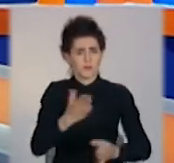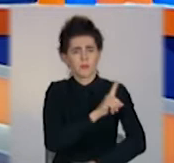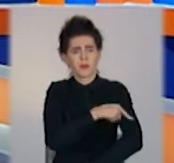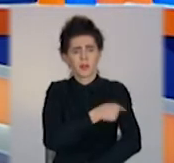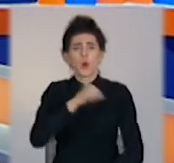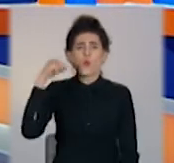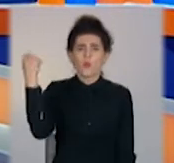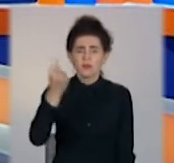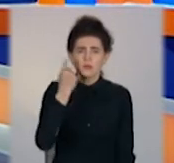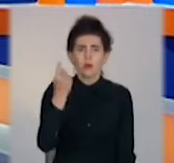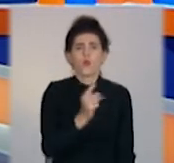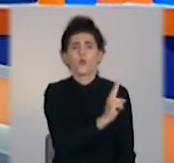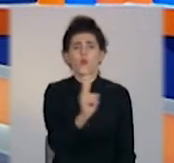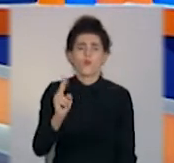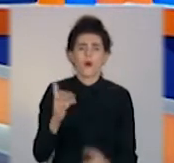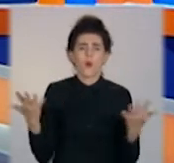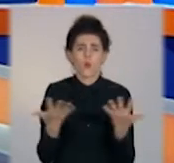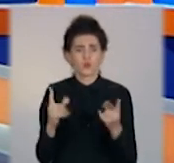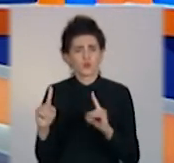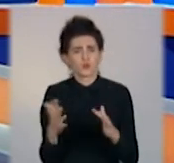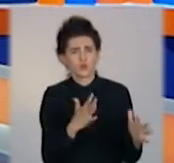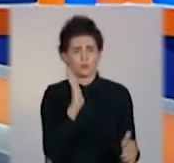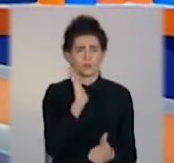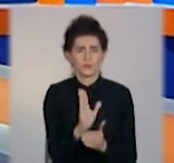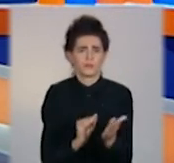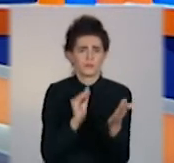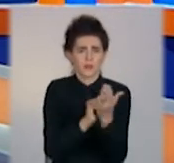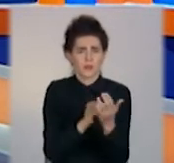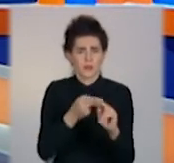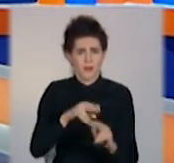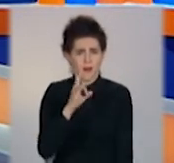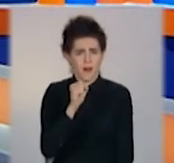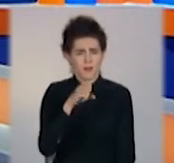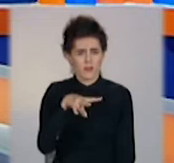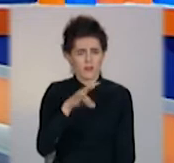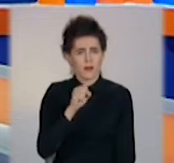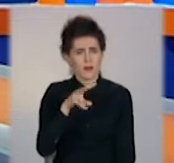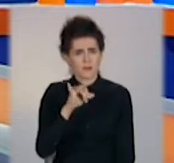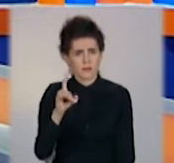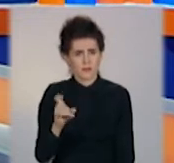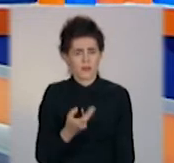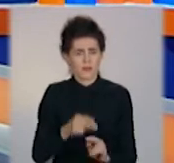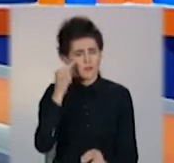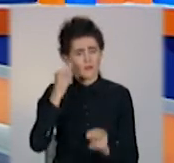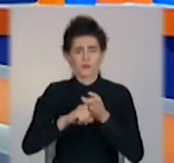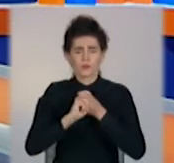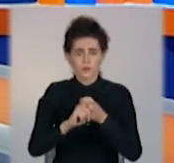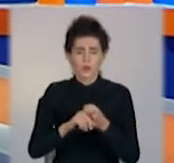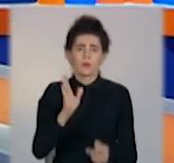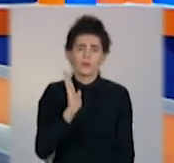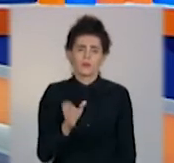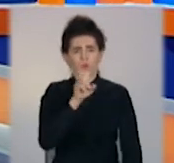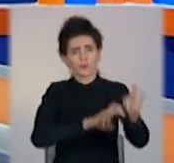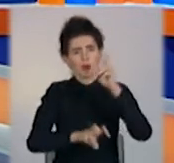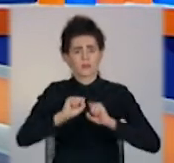кому та в яких випадках призначатимуть аналіз на COVID-19 та чи варто шукати експрес